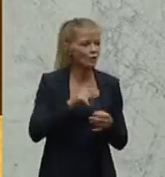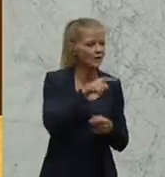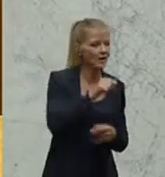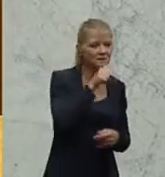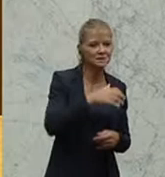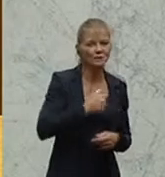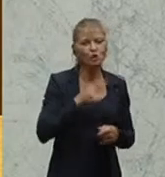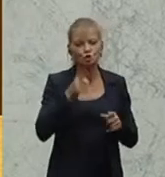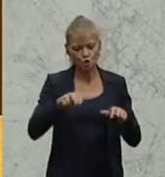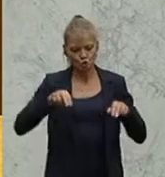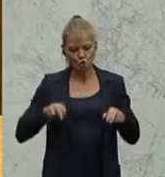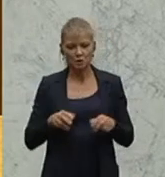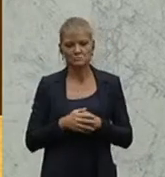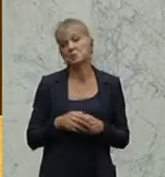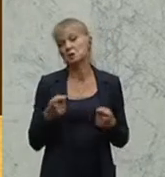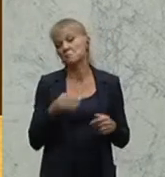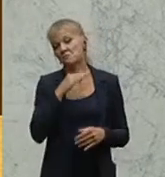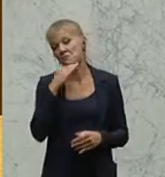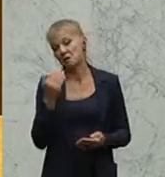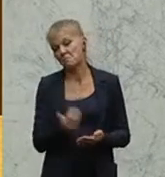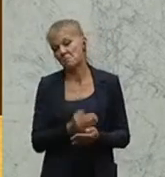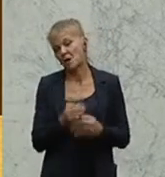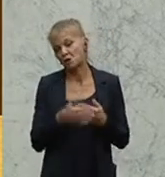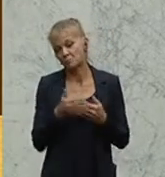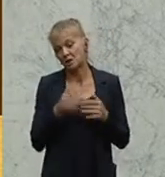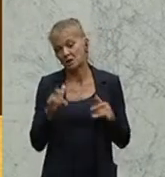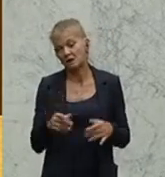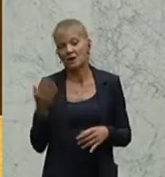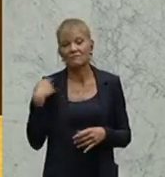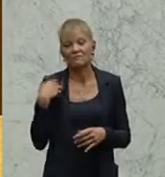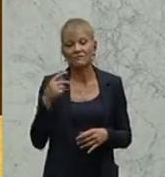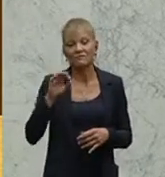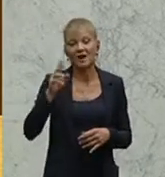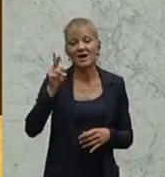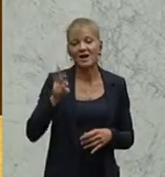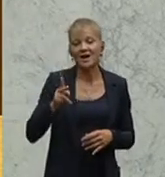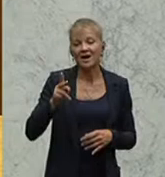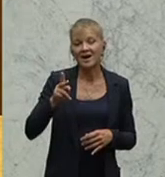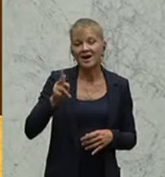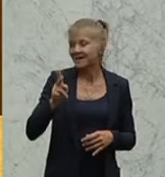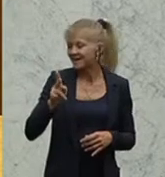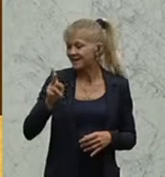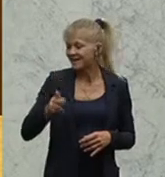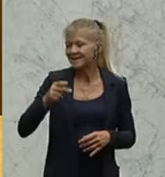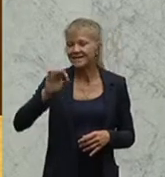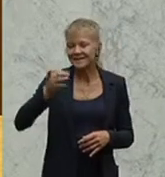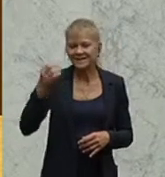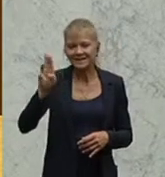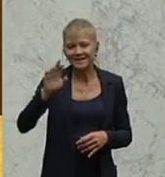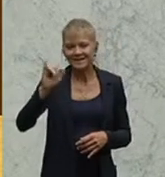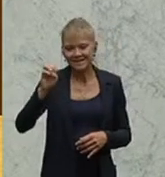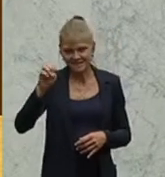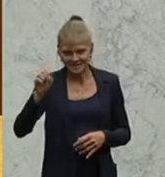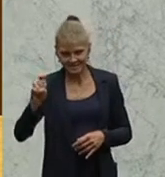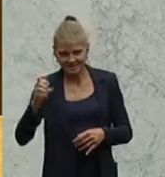Beispiele. Beispielsweise nach dem Gries-Bericht, der sehr objektiv war, wo die Frau Gries gelobt wurde von allen Parteien, hat es